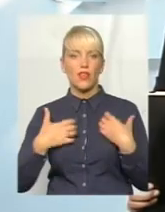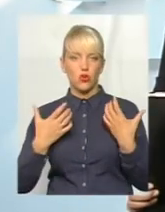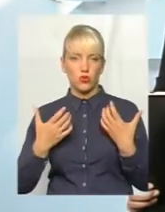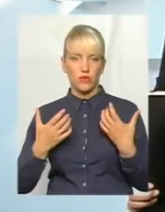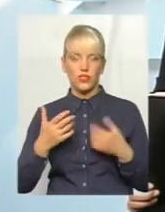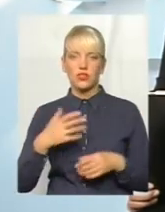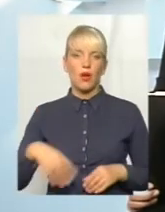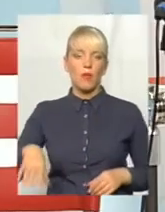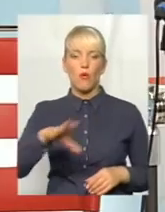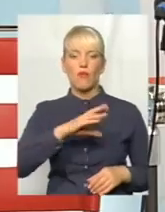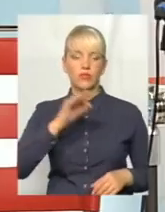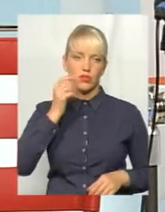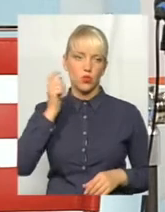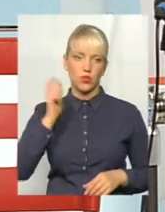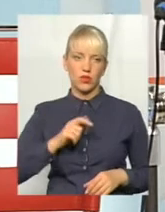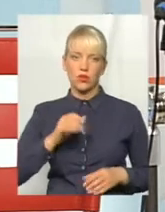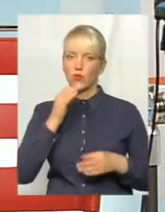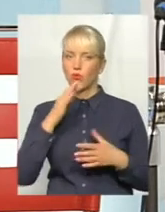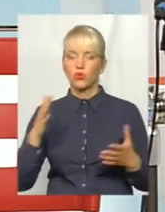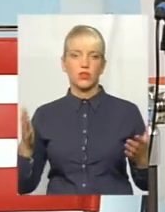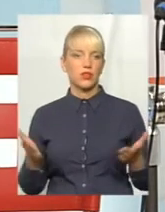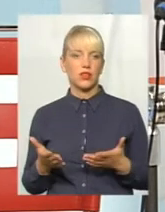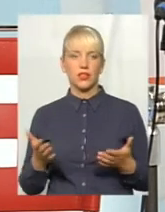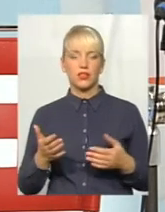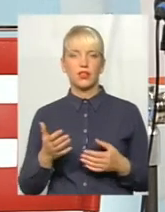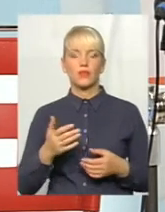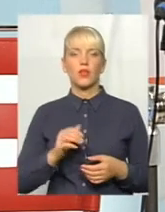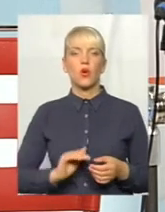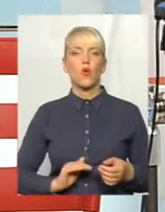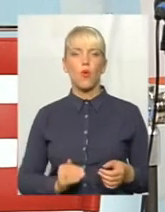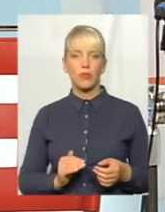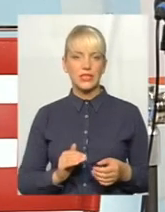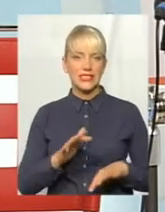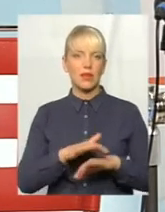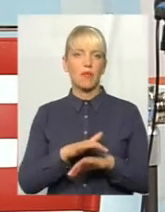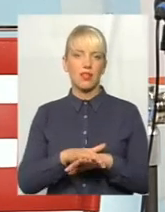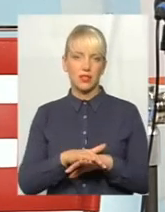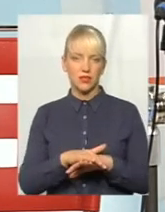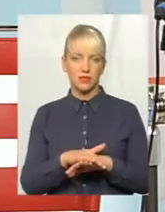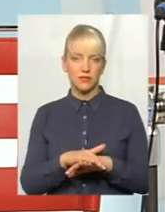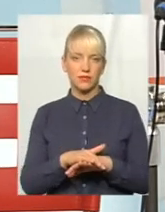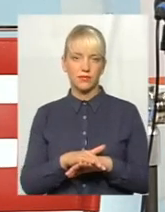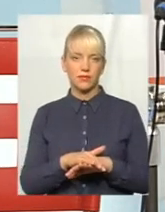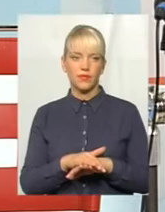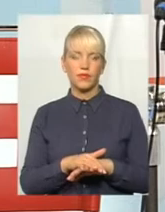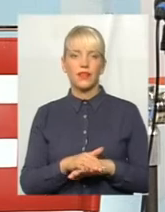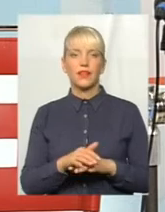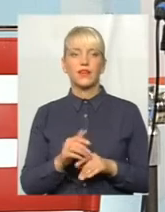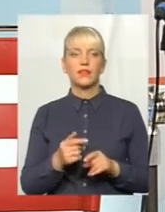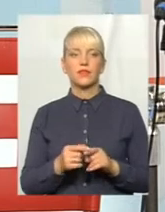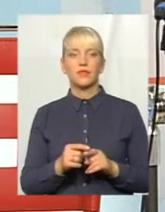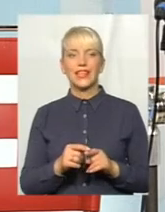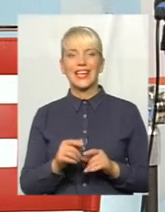Україні, будь-які комерційні банки, кредитні інспектори